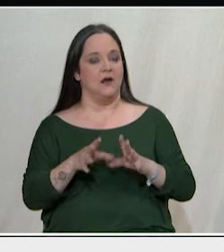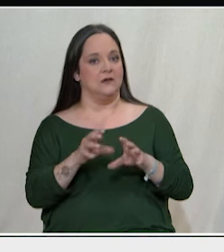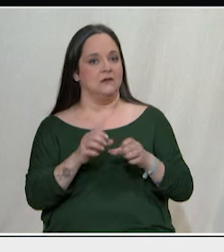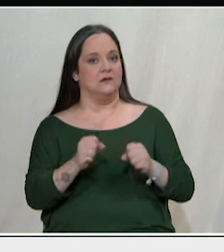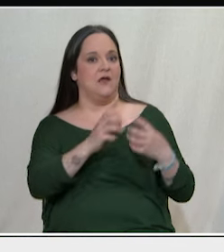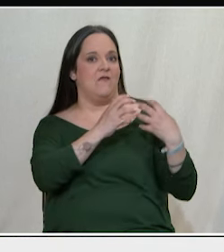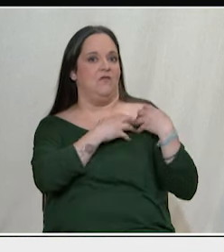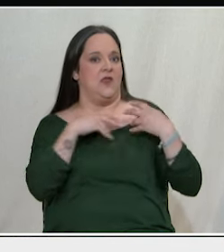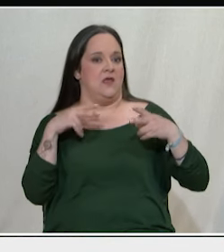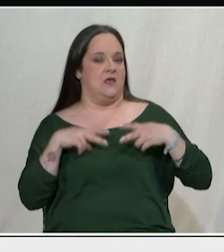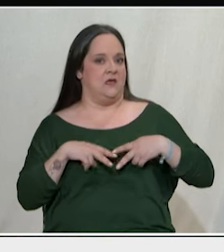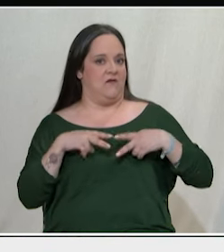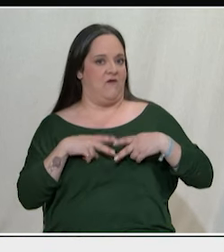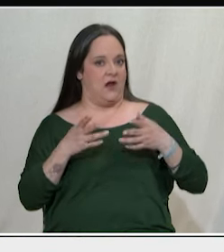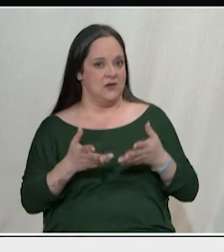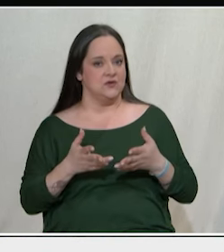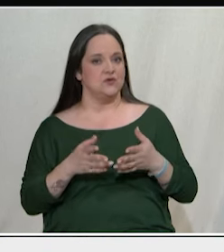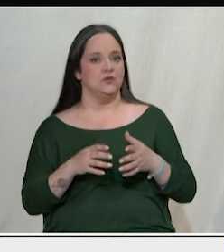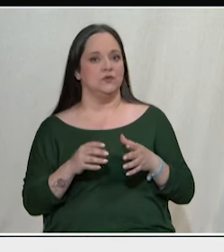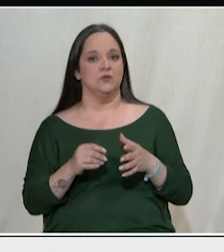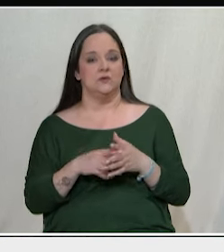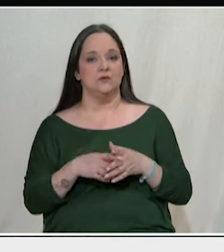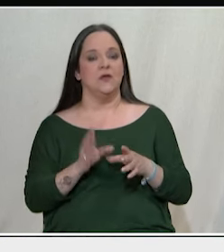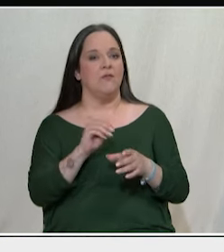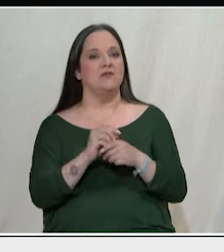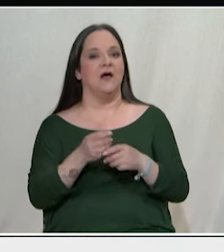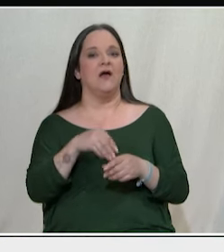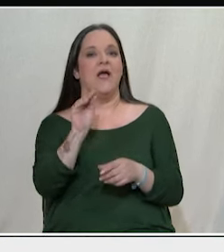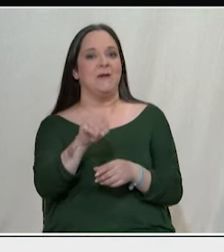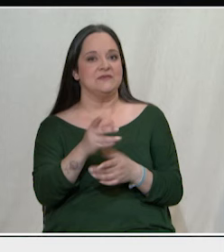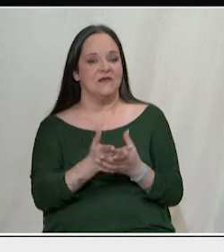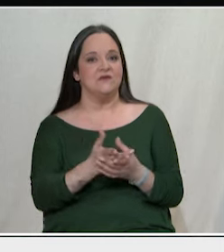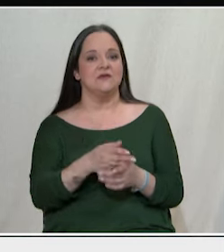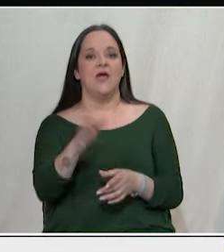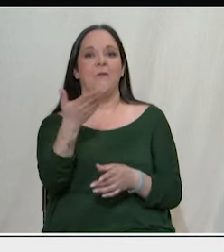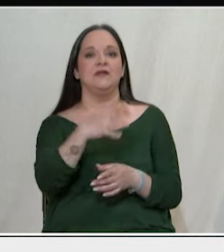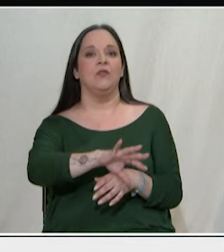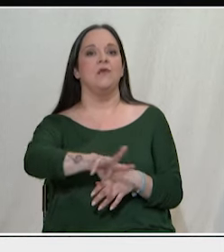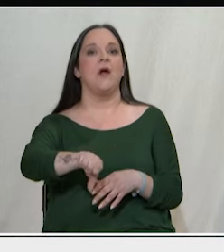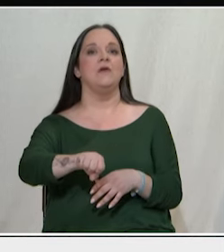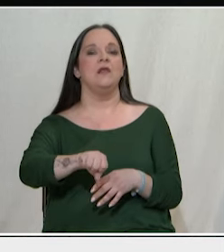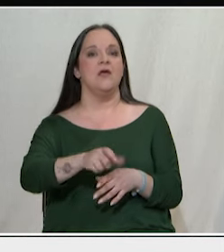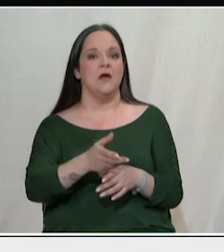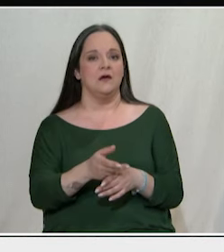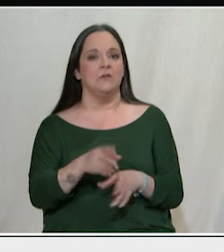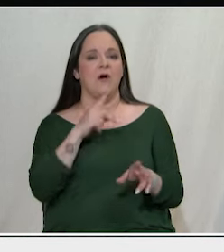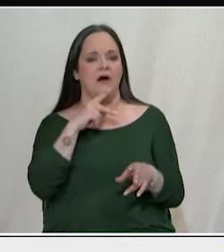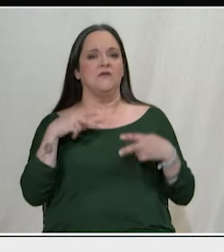Δημοκρατίας και γίνουν αντικείμενο εκμετάλλευσης και πατριδοκαπηλίας είτε από αυτήν είτε από άλλα